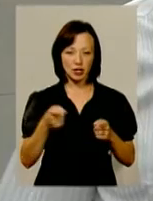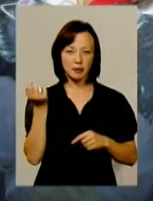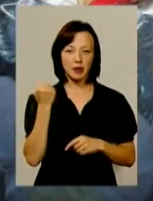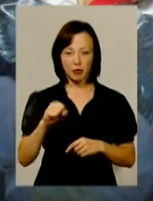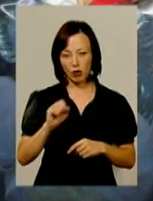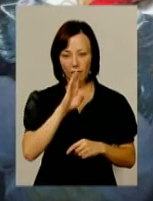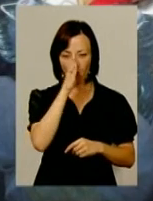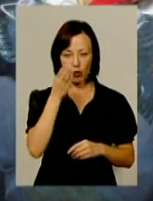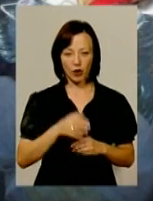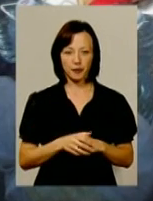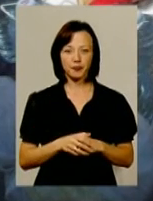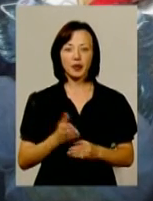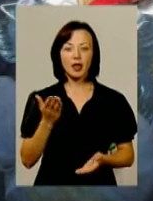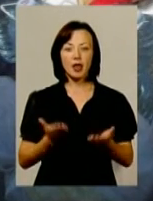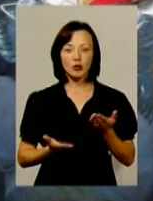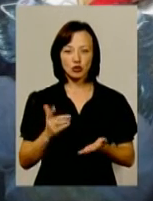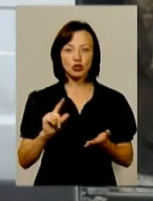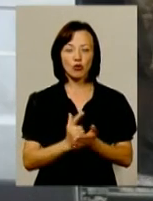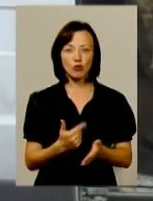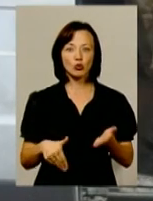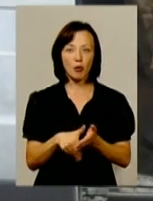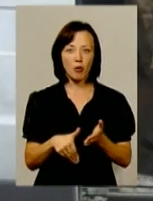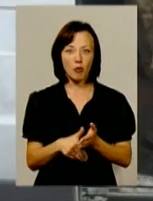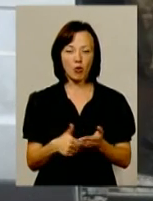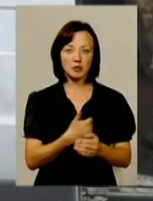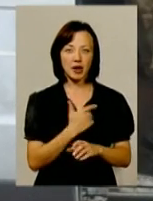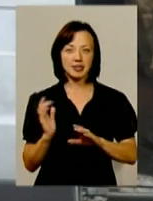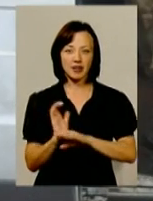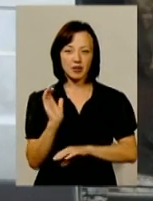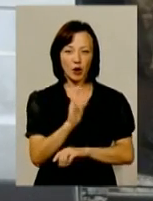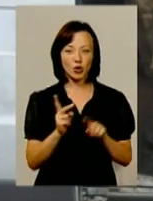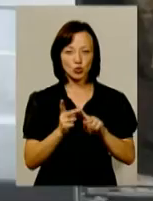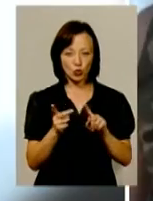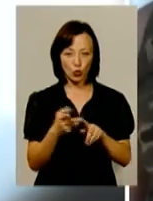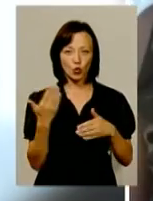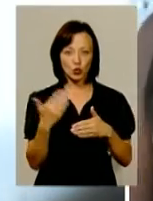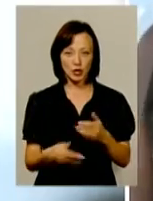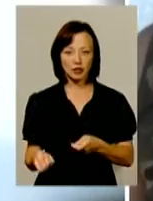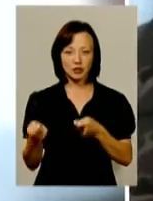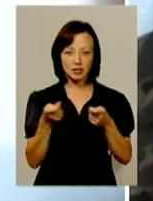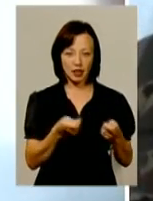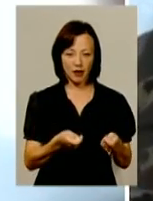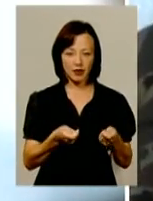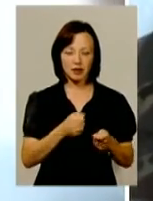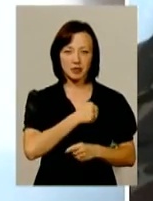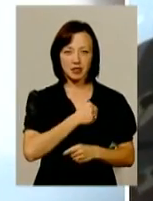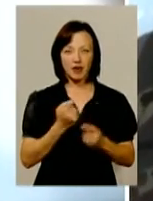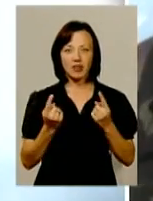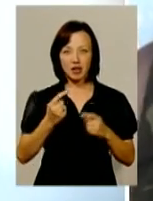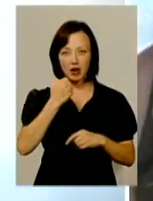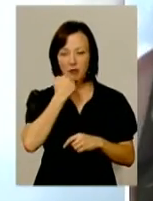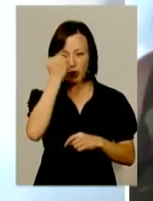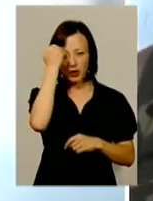ворога». Якщо чергову допомогу тільки збираються відправляти, іншу вже доставили бійцям. «Велика подяка від медиків 24